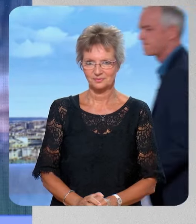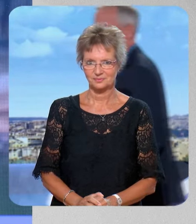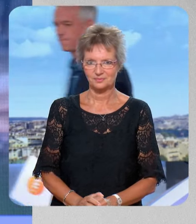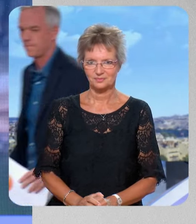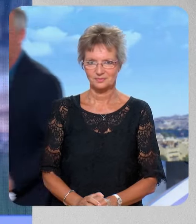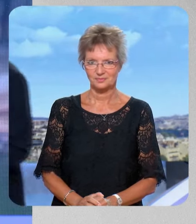Télématin revient dans un instant.